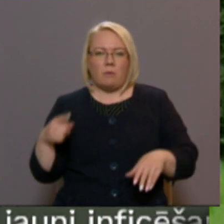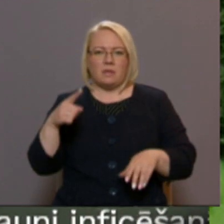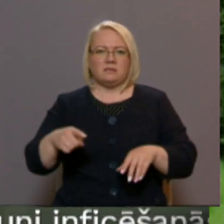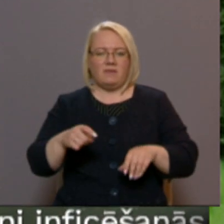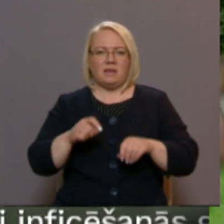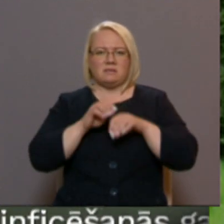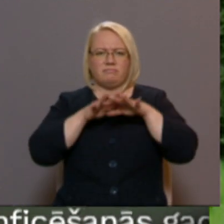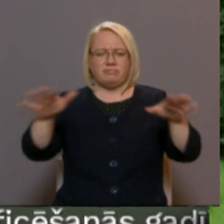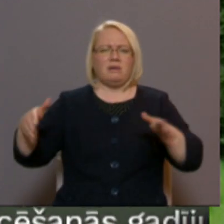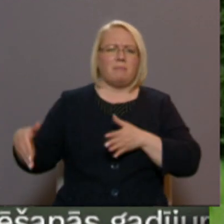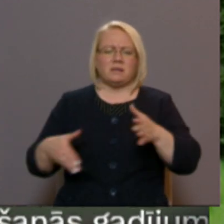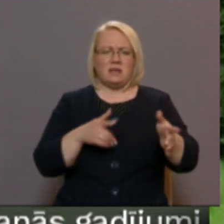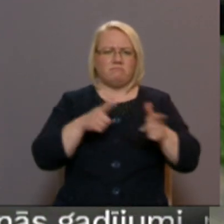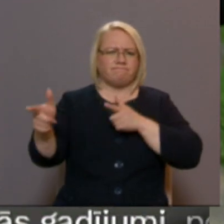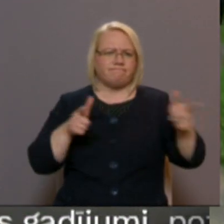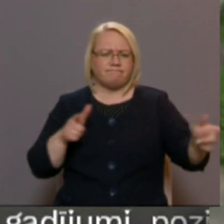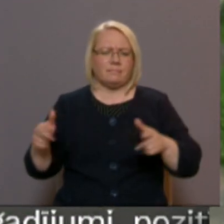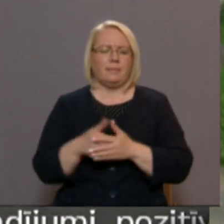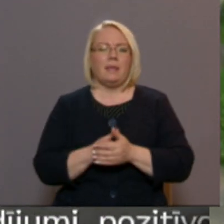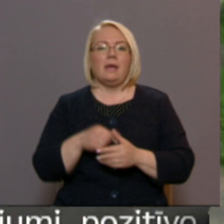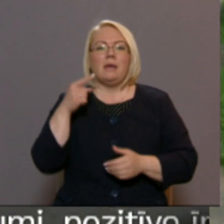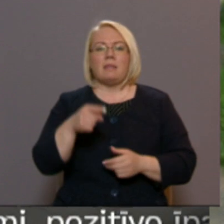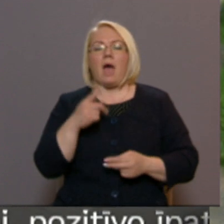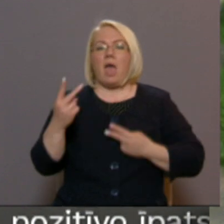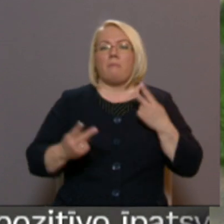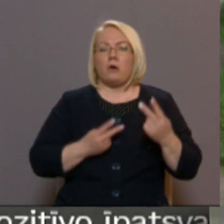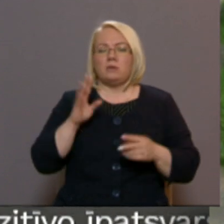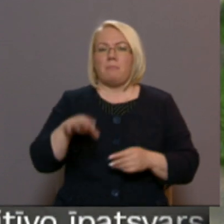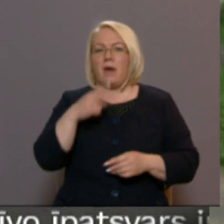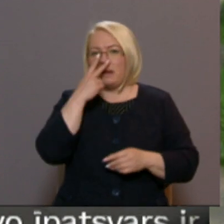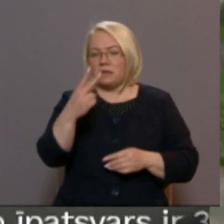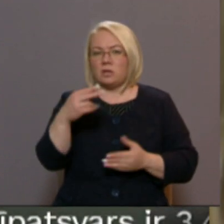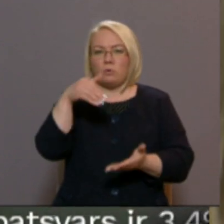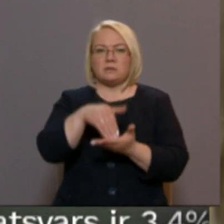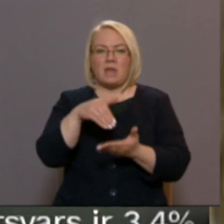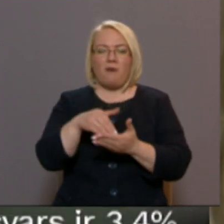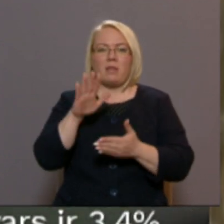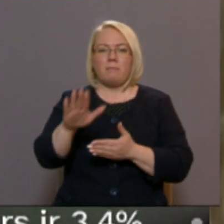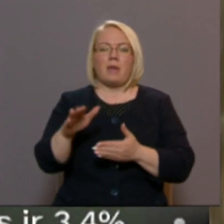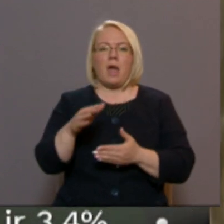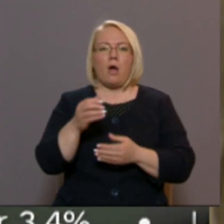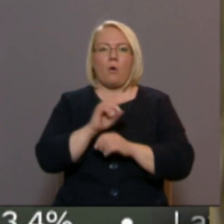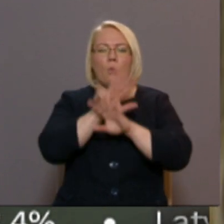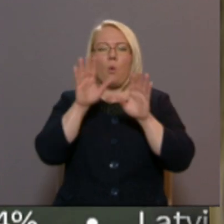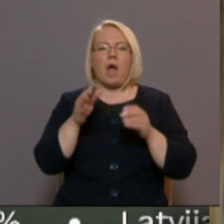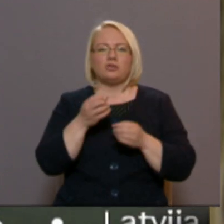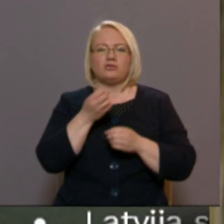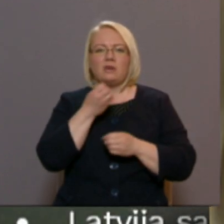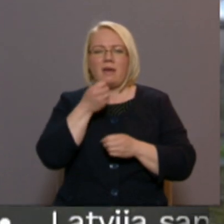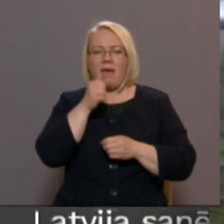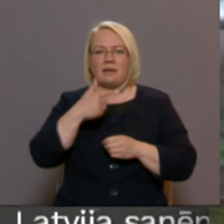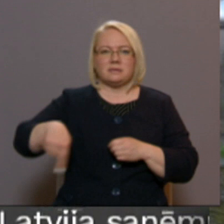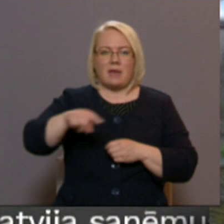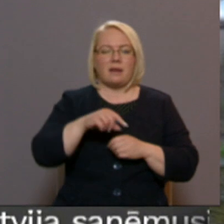pa gaisu, pa ceļu, tie plēves, maisi. Tā emocionāli paredzēto stāvvietā pie koša aizera stāsta Jēka Pilietis